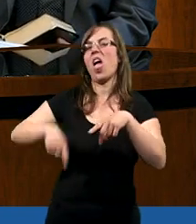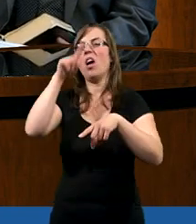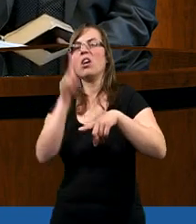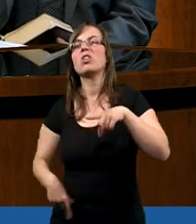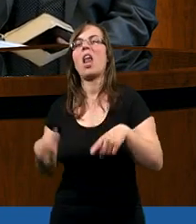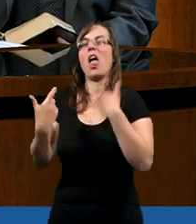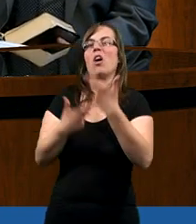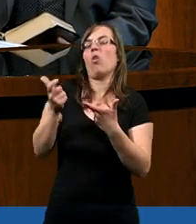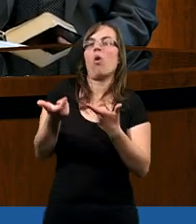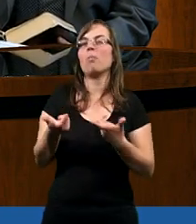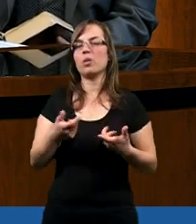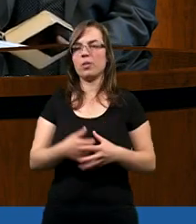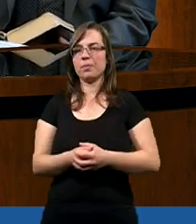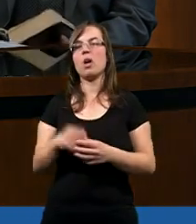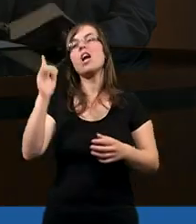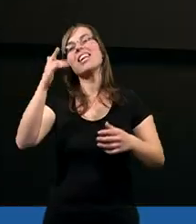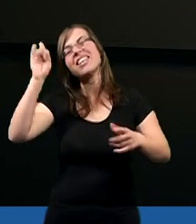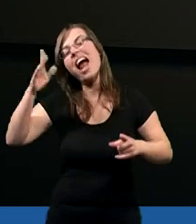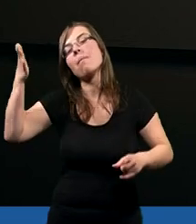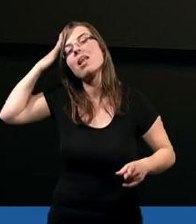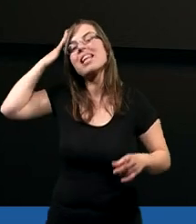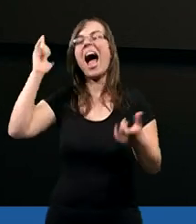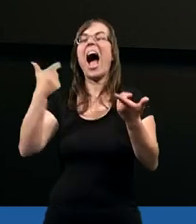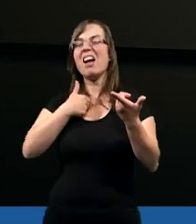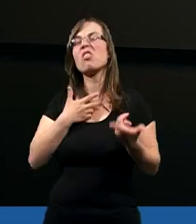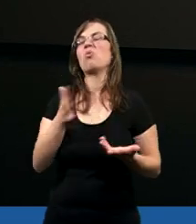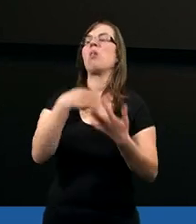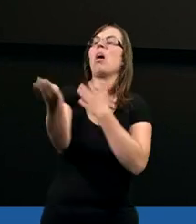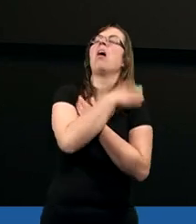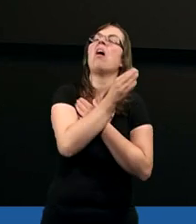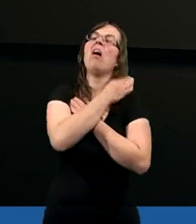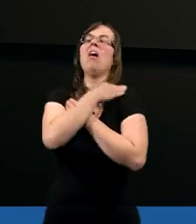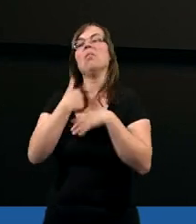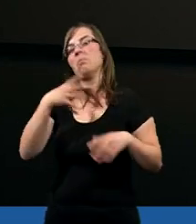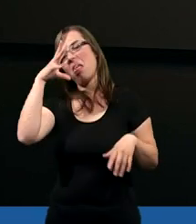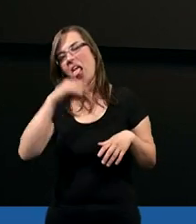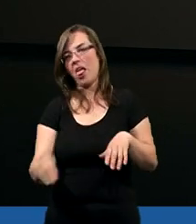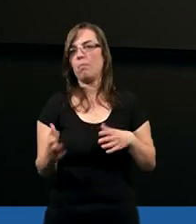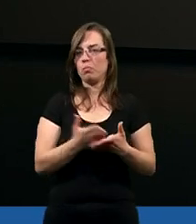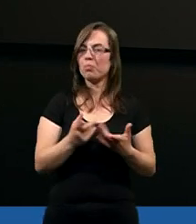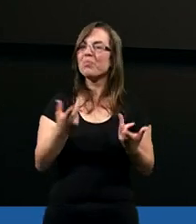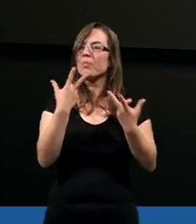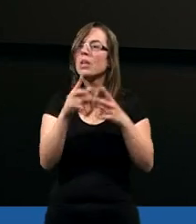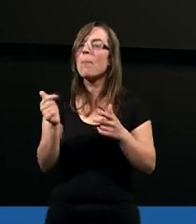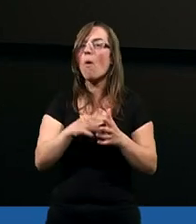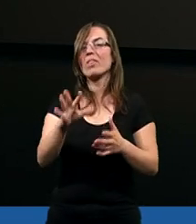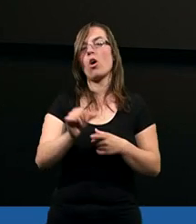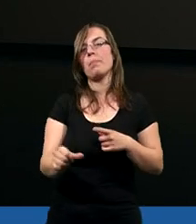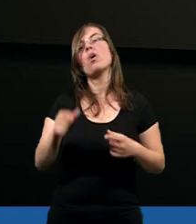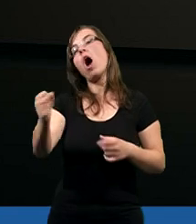które znamy. Niemniej jednak Piotr, apostoł Piotr